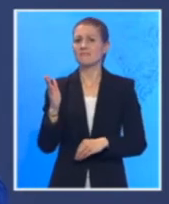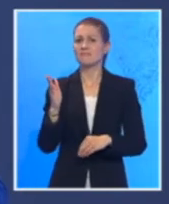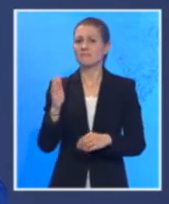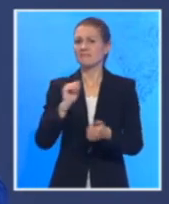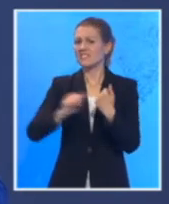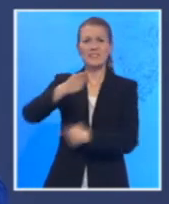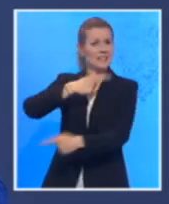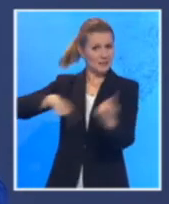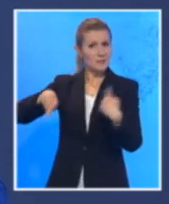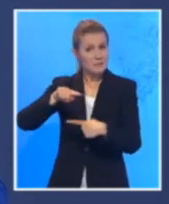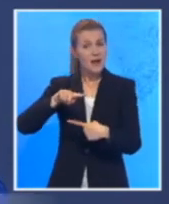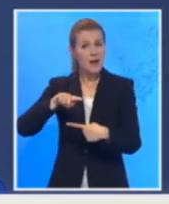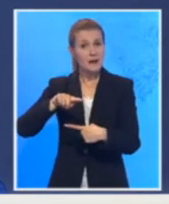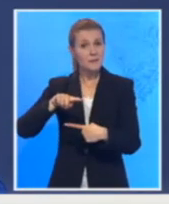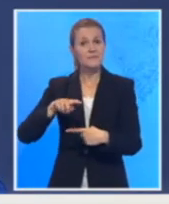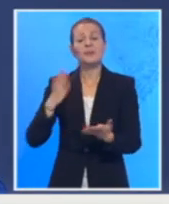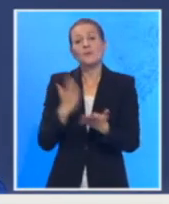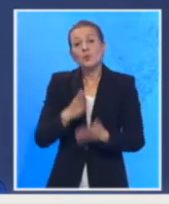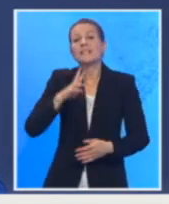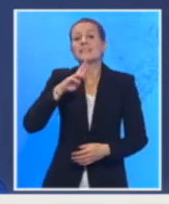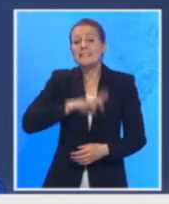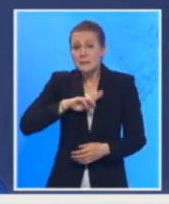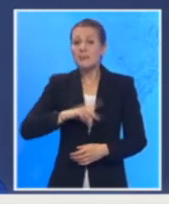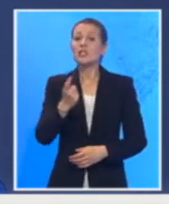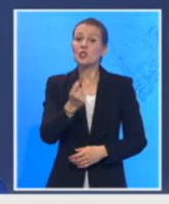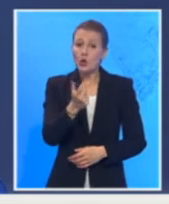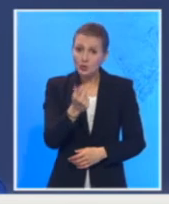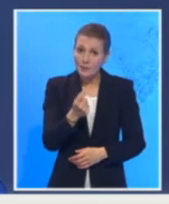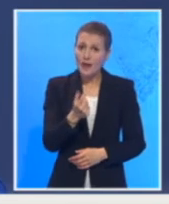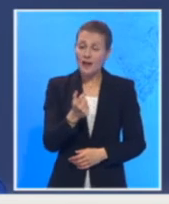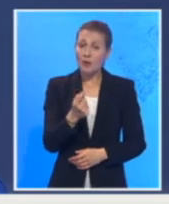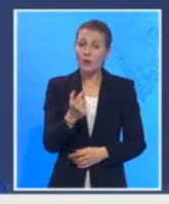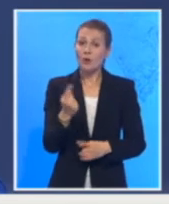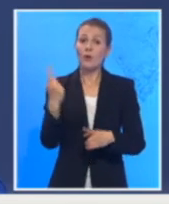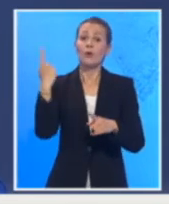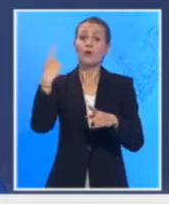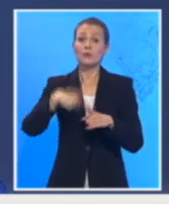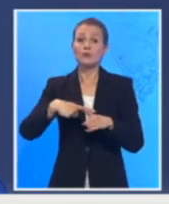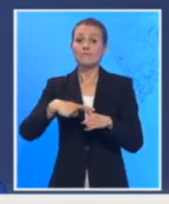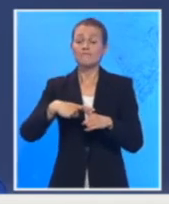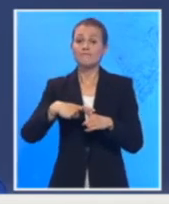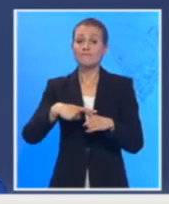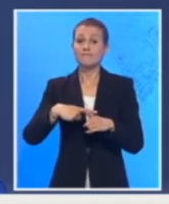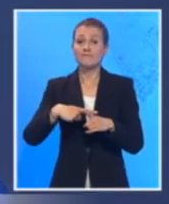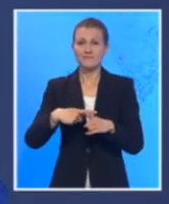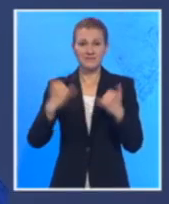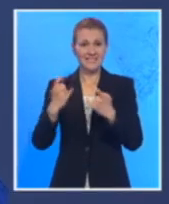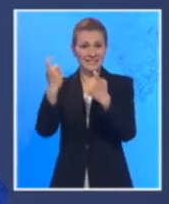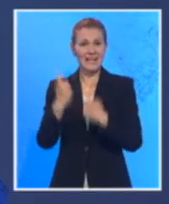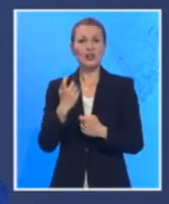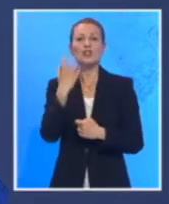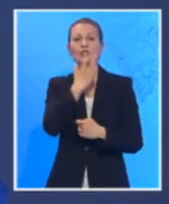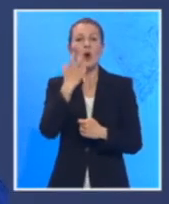da se strpimo još malo i da i ove tople dane